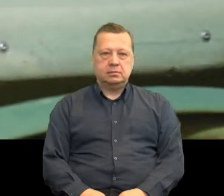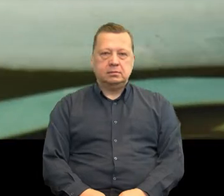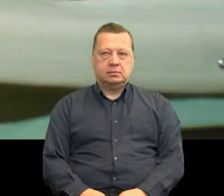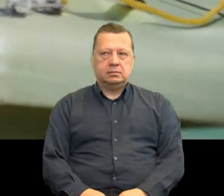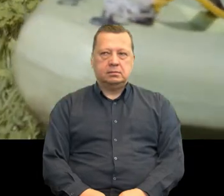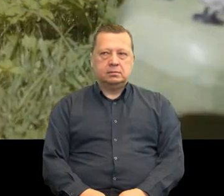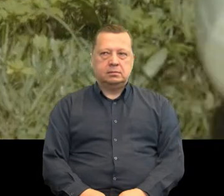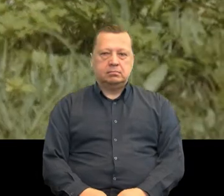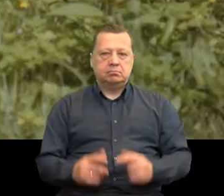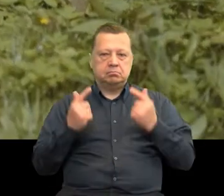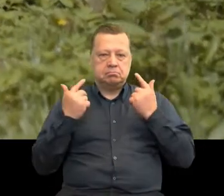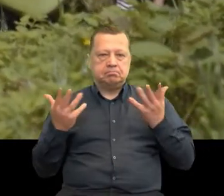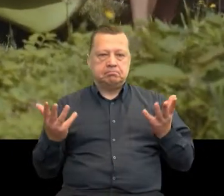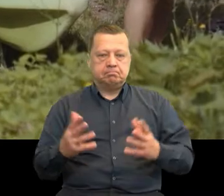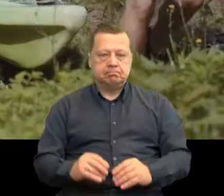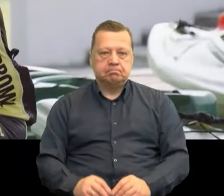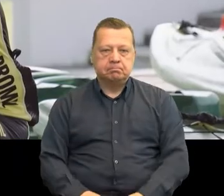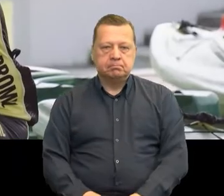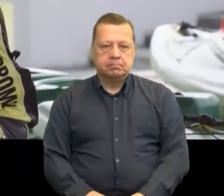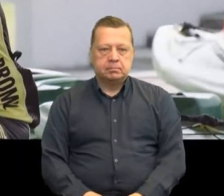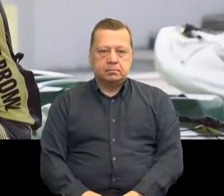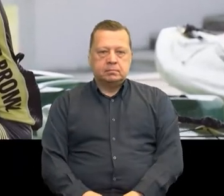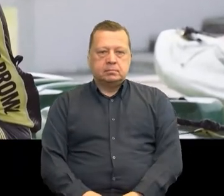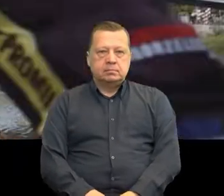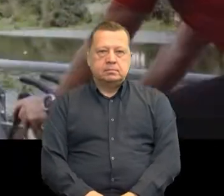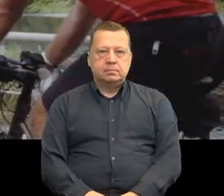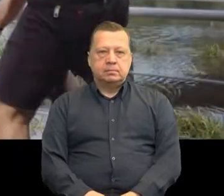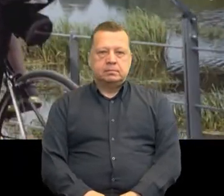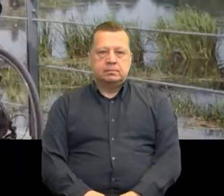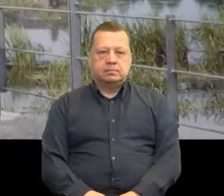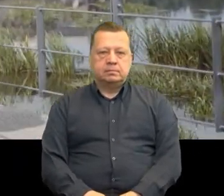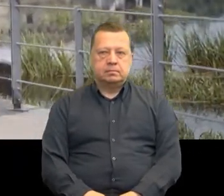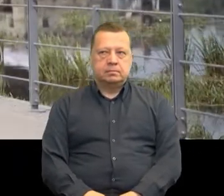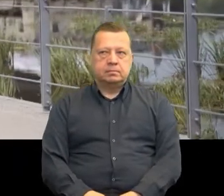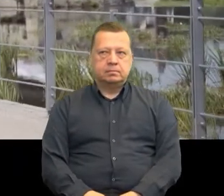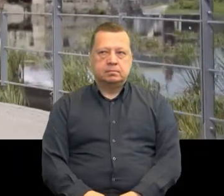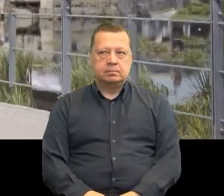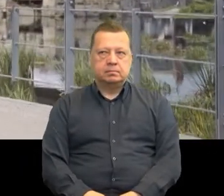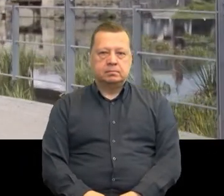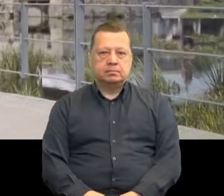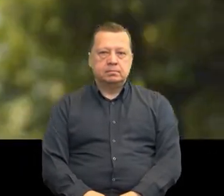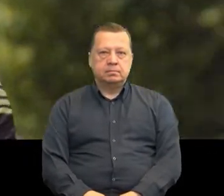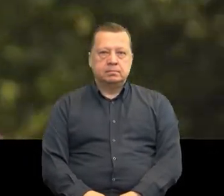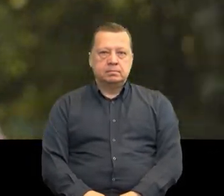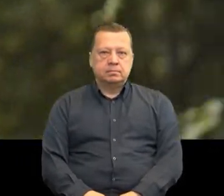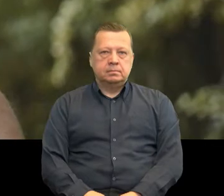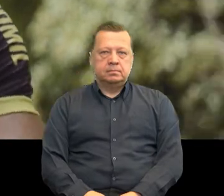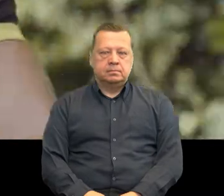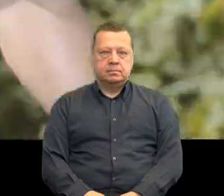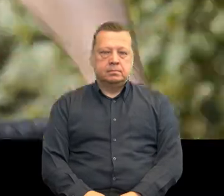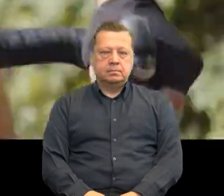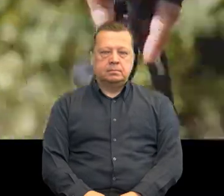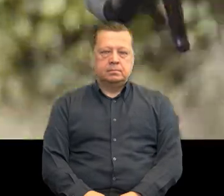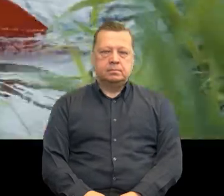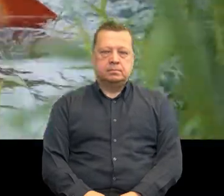Projekt Przygoda z Niesem był największym przedsięwzięciem, w jakim brałem udział. W ramach projektu wykonano ponad 100 kilometrów tras rowerowych,